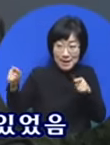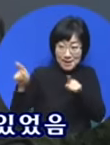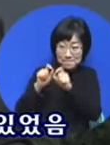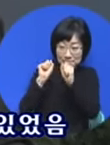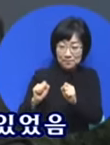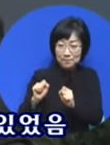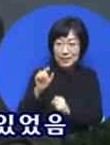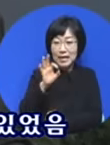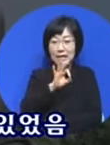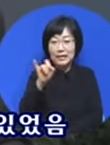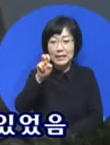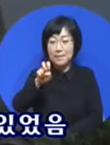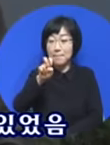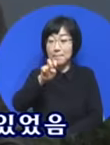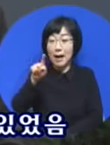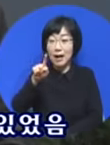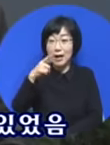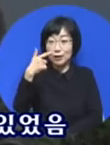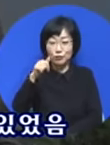있었습니다.